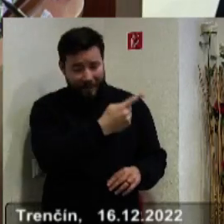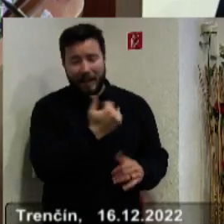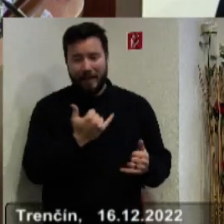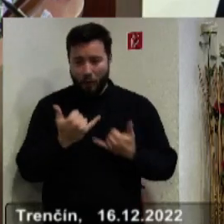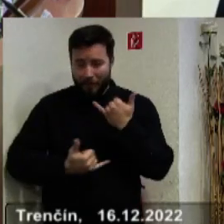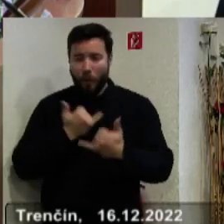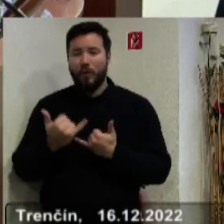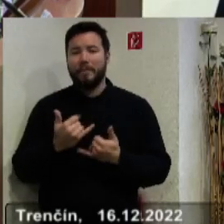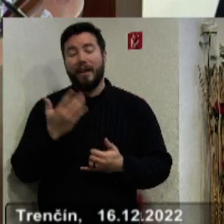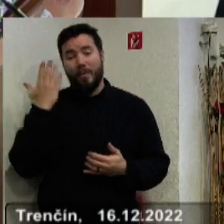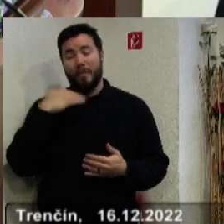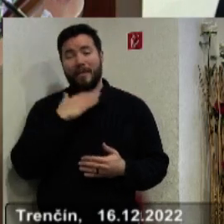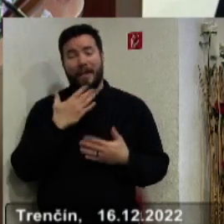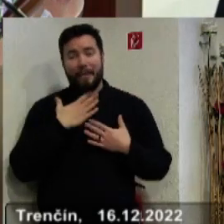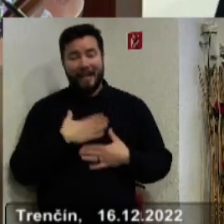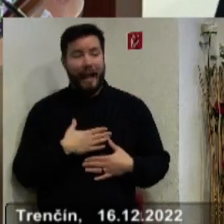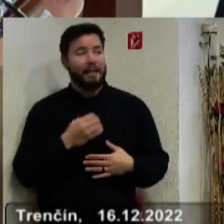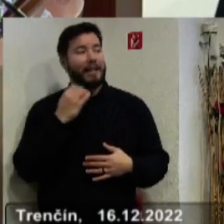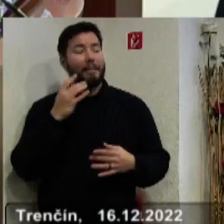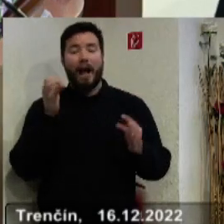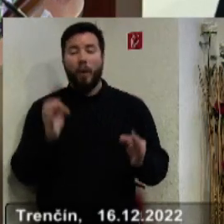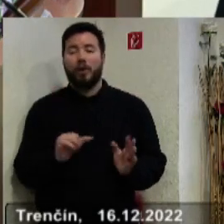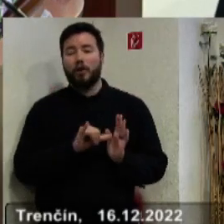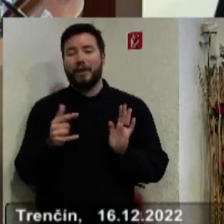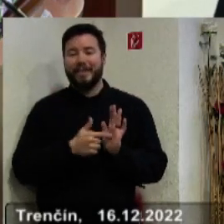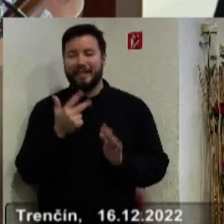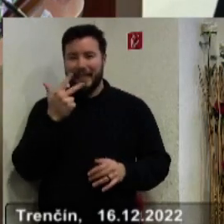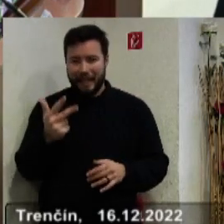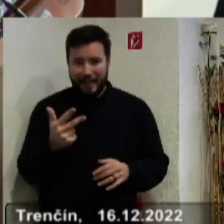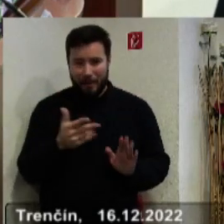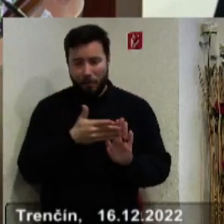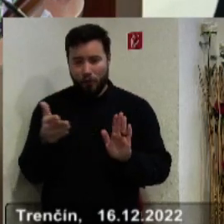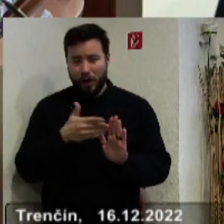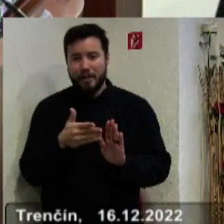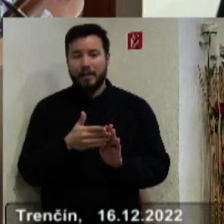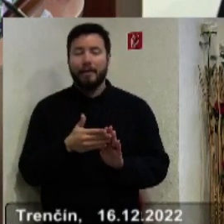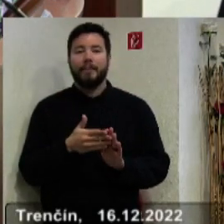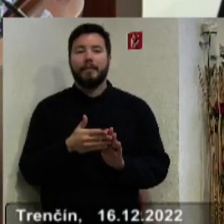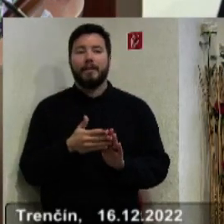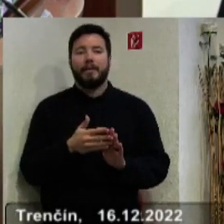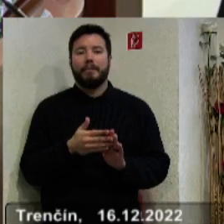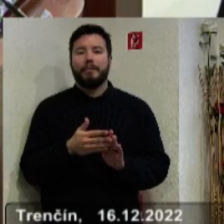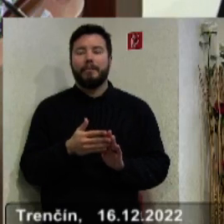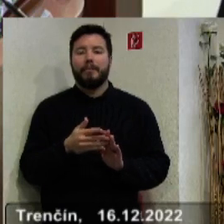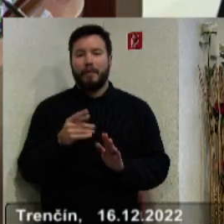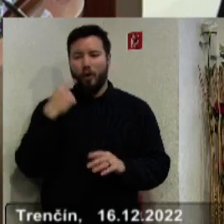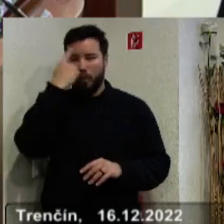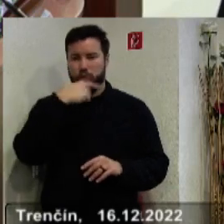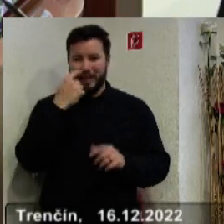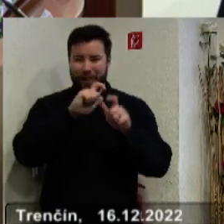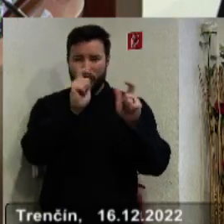rád, keby práve v roku 2023, je to 5 rokov po toho, čo sme odhalili busty.